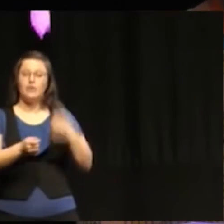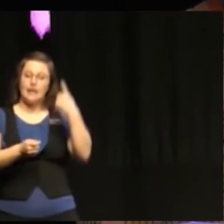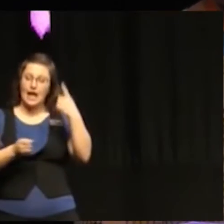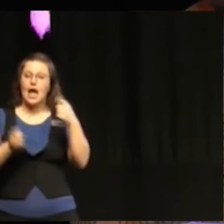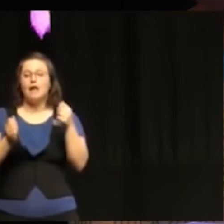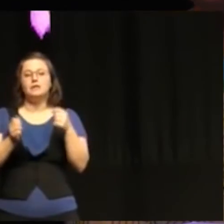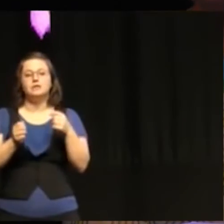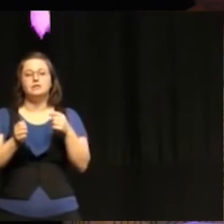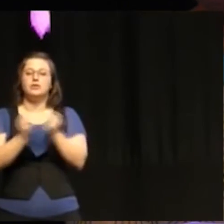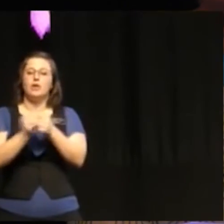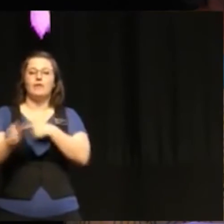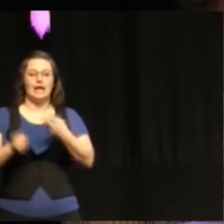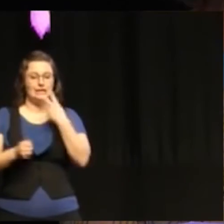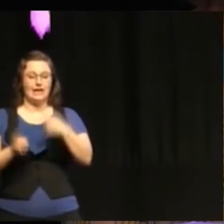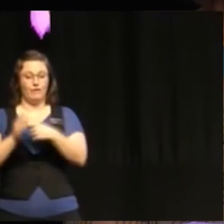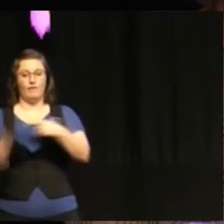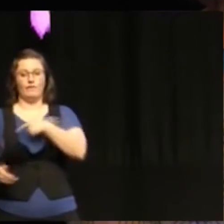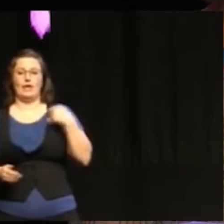institutions.